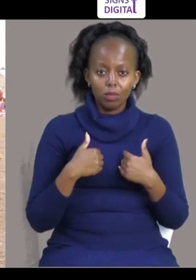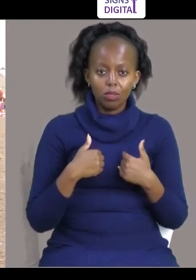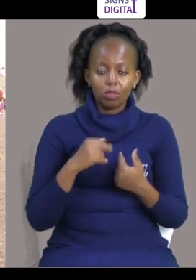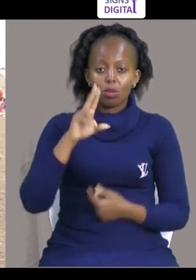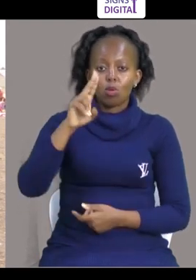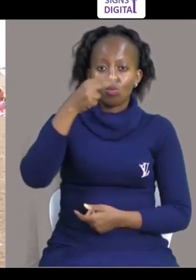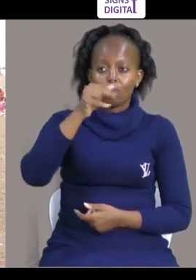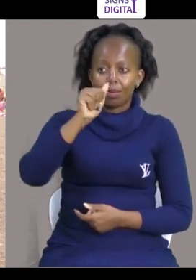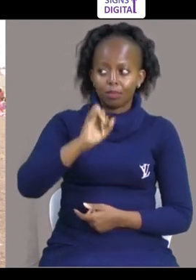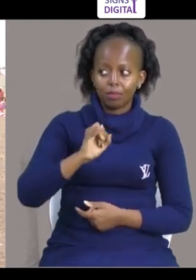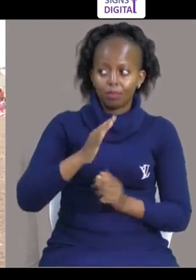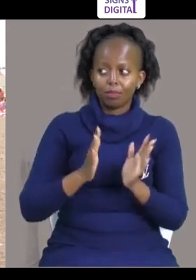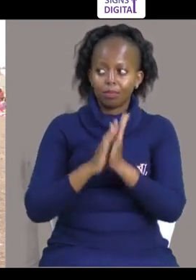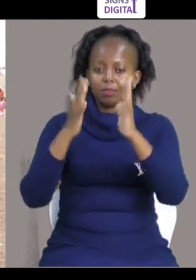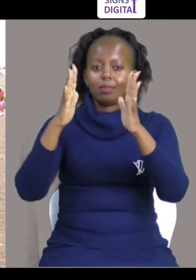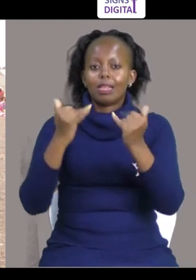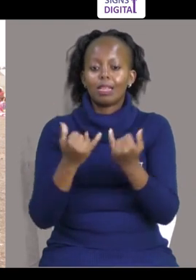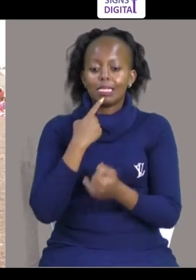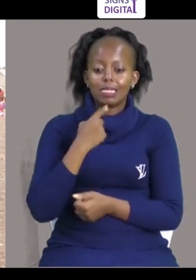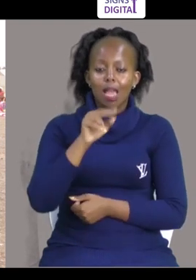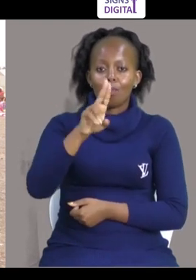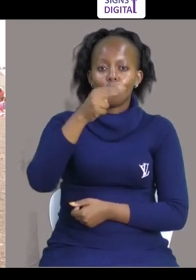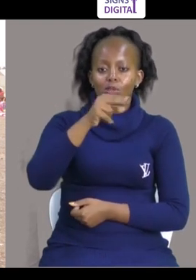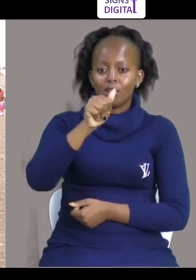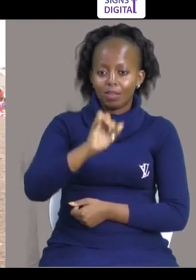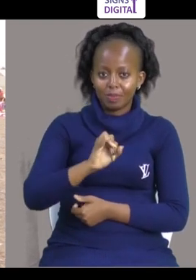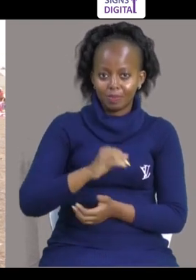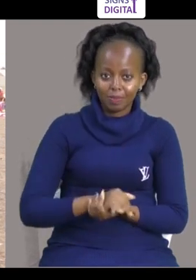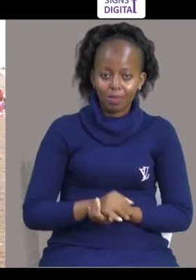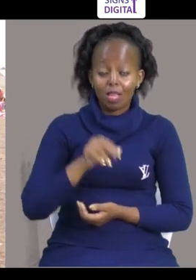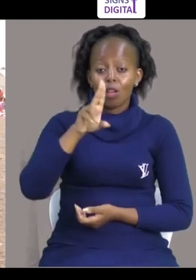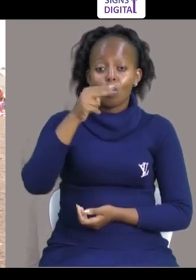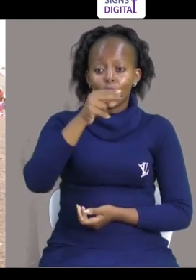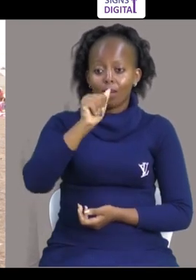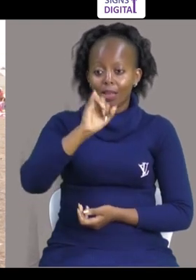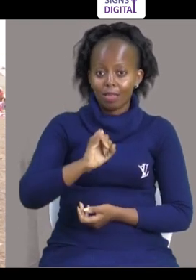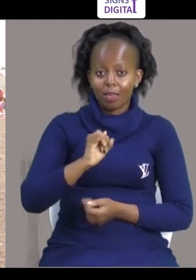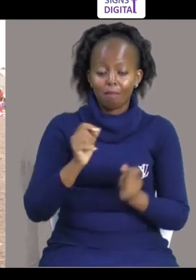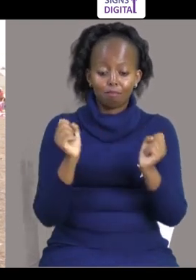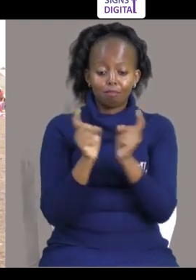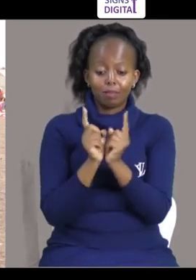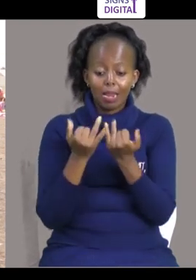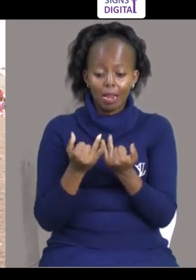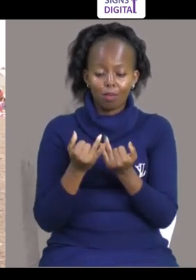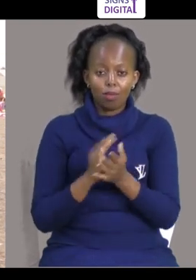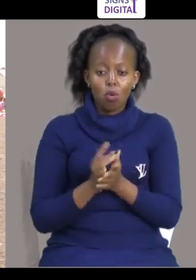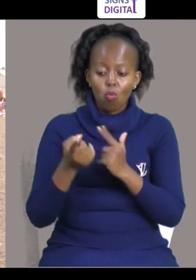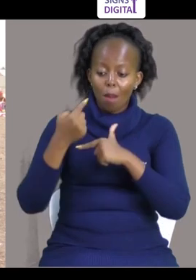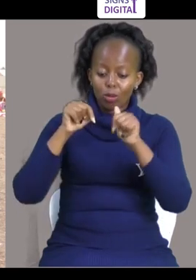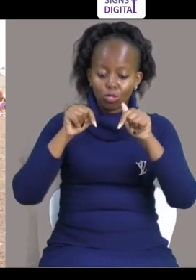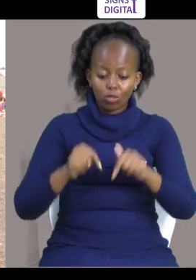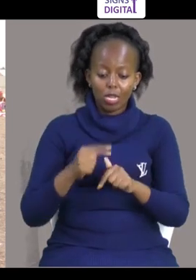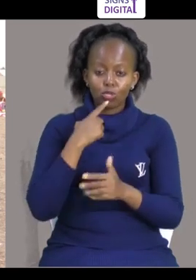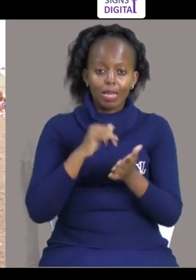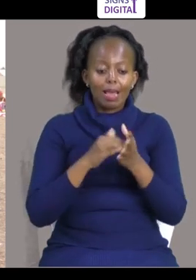Chukula Uhai Festivals Sema Uhai Uhai Festivals Nimawaleta Hapa